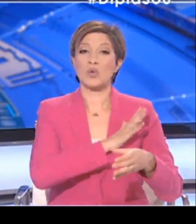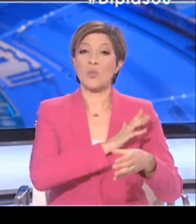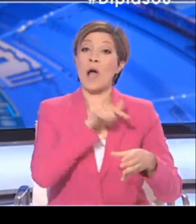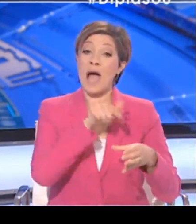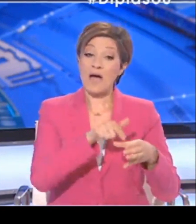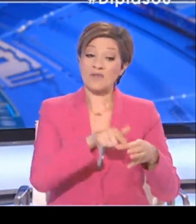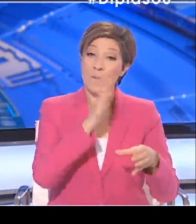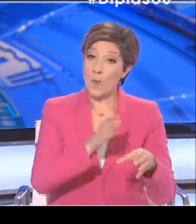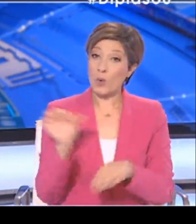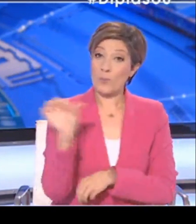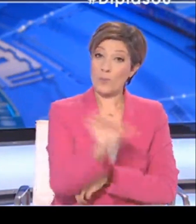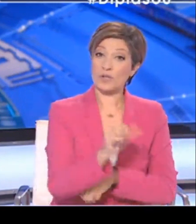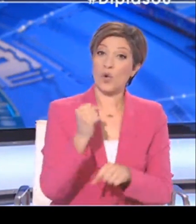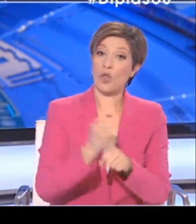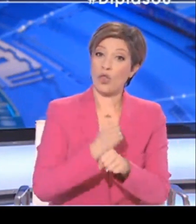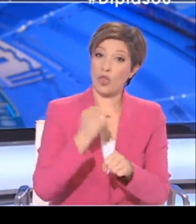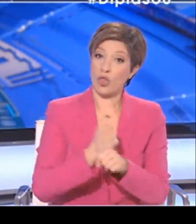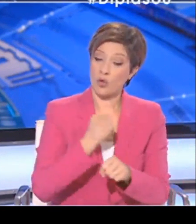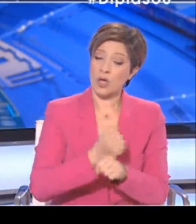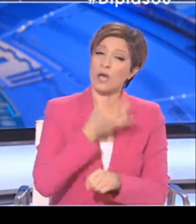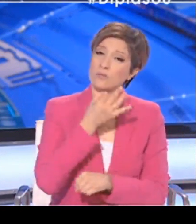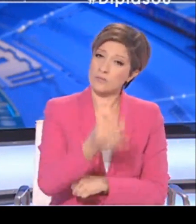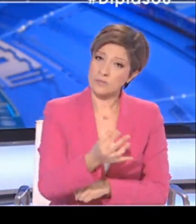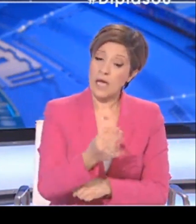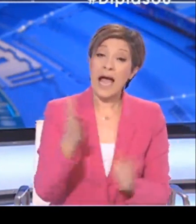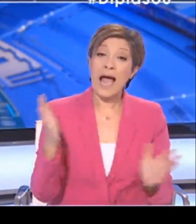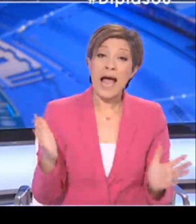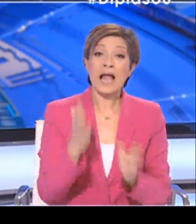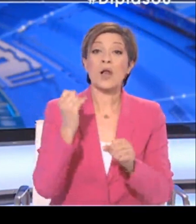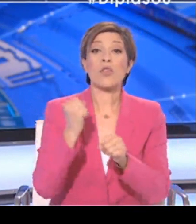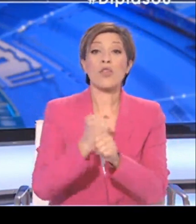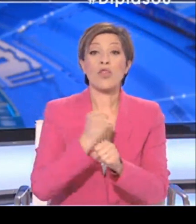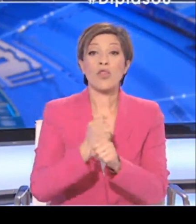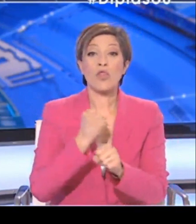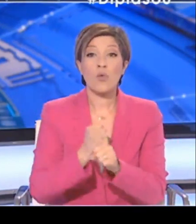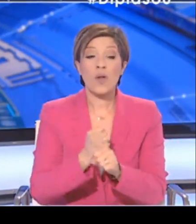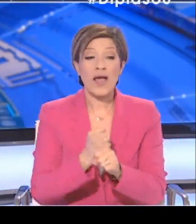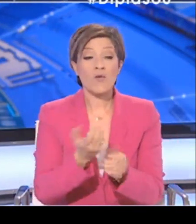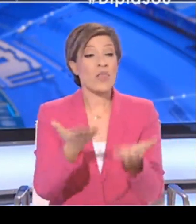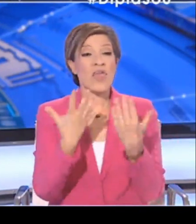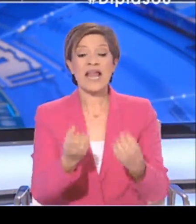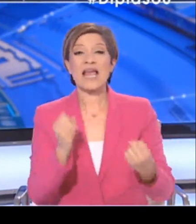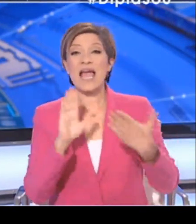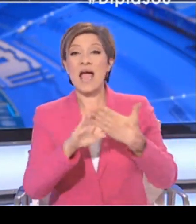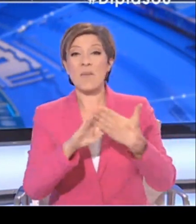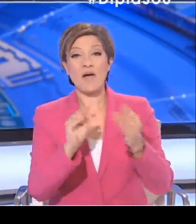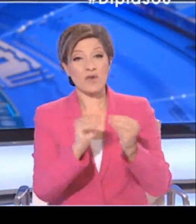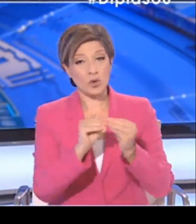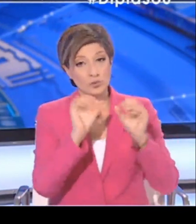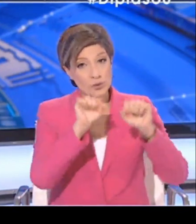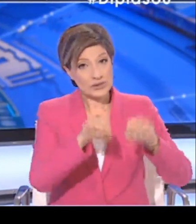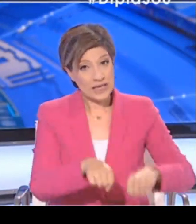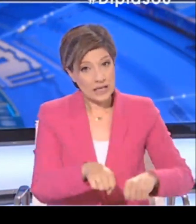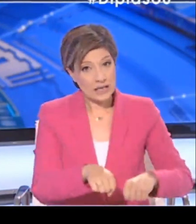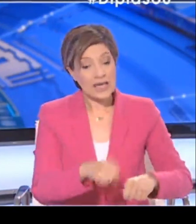μπορούσαν να επανέλθουν στη δουλειά τους και το έχουμε πει αυτό εφόσον εργάζονται κάπου που δεν έρχονται σε επαφή με πάρα πολύ κόσμο και